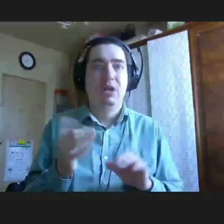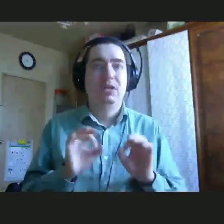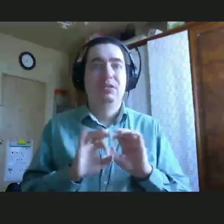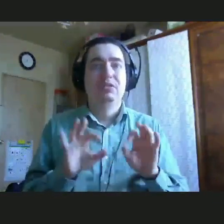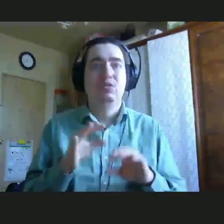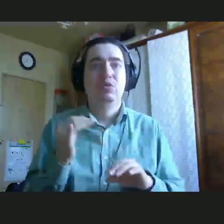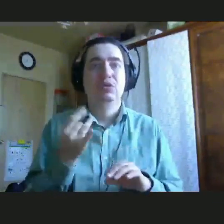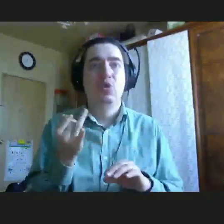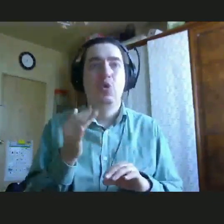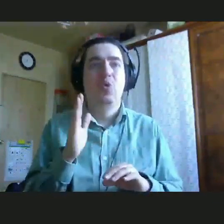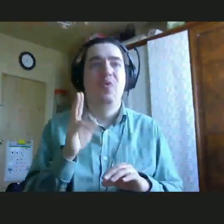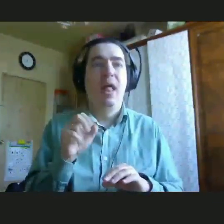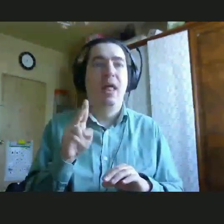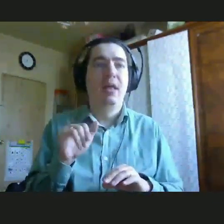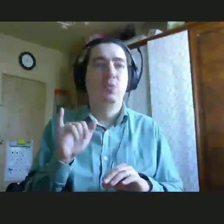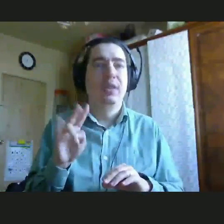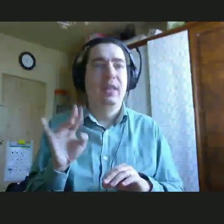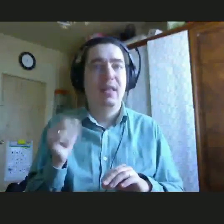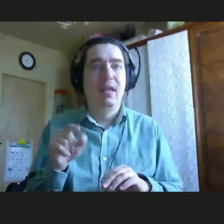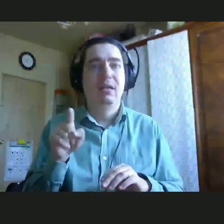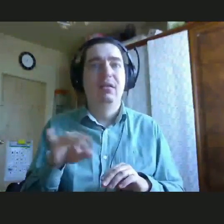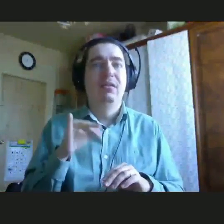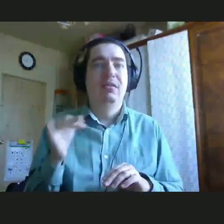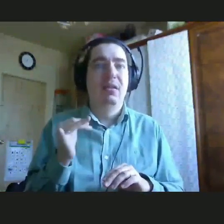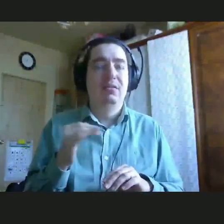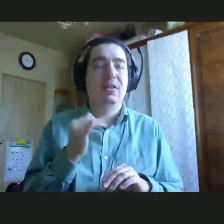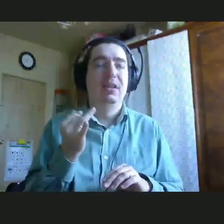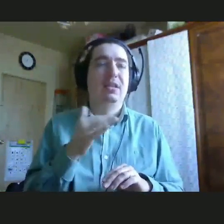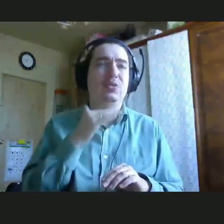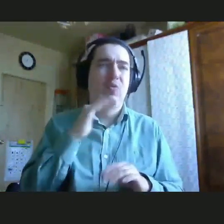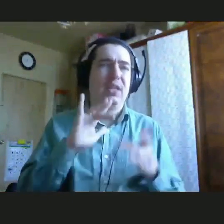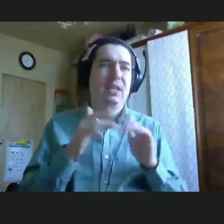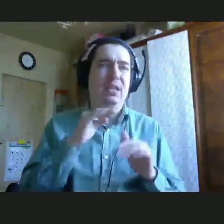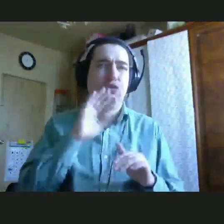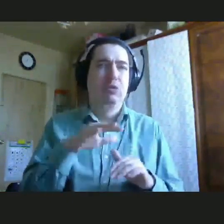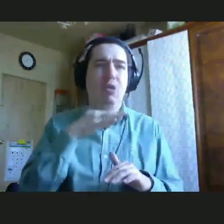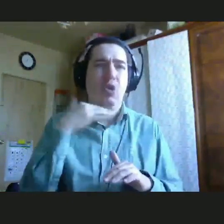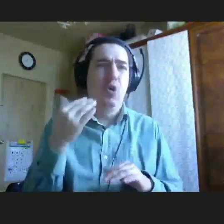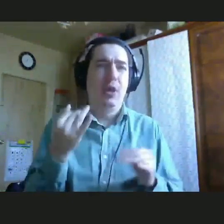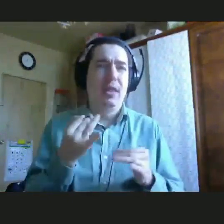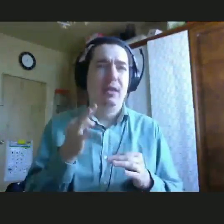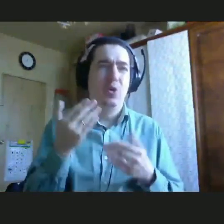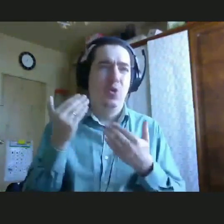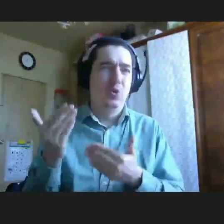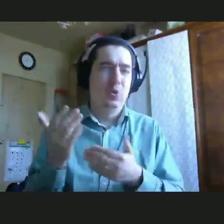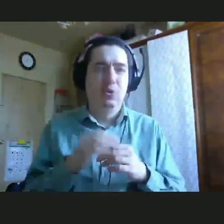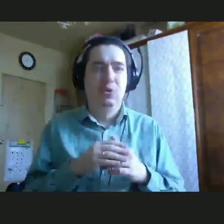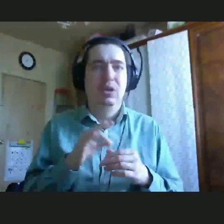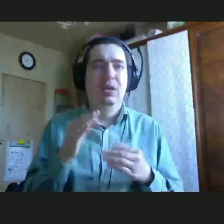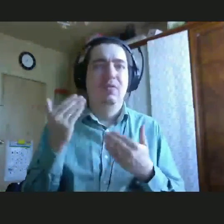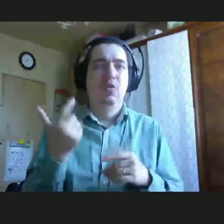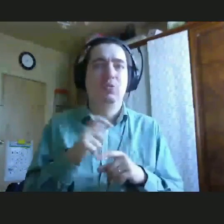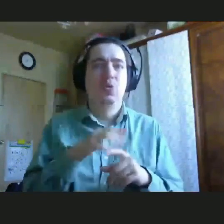Златы Дудкиной. Кому интересно, в интернете достаточно много материалов про Злату, про ее маму, и вообще